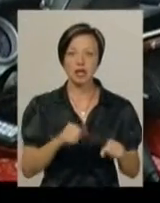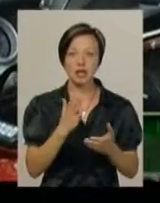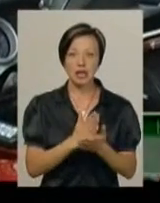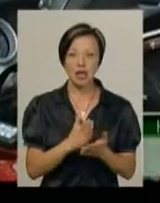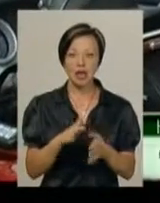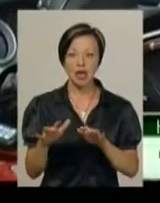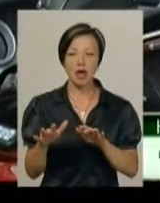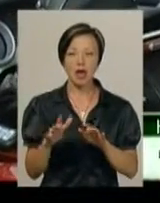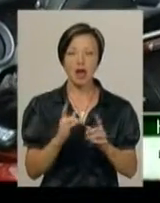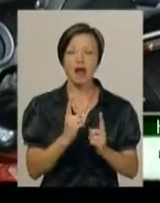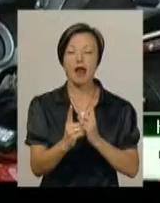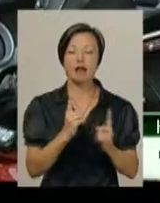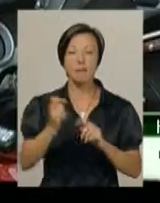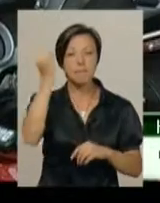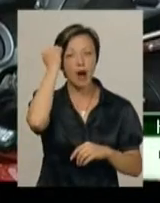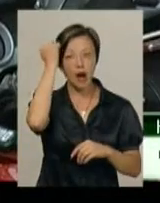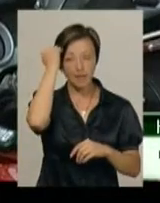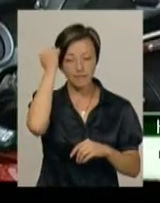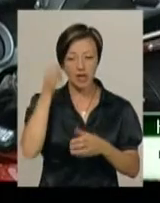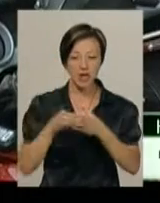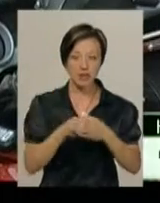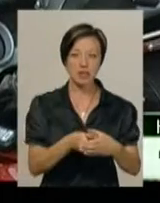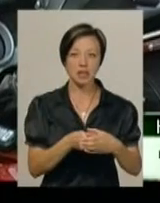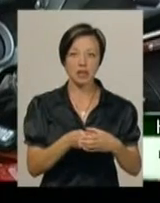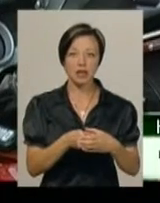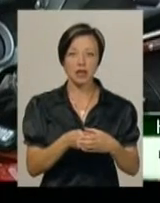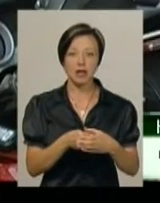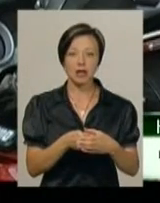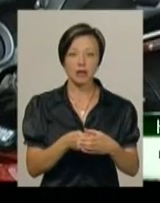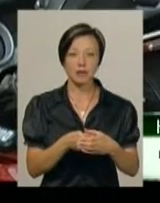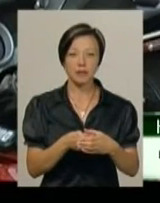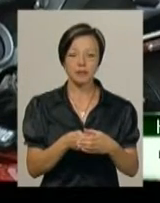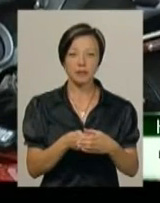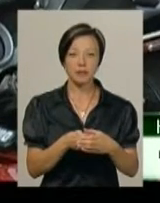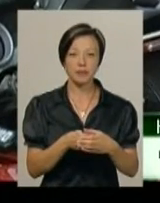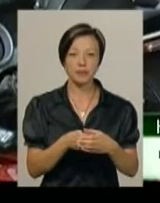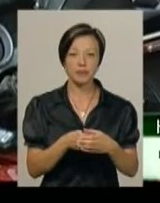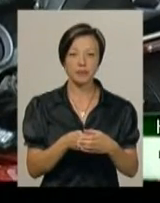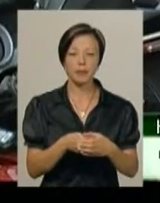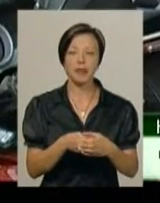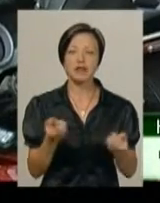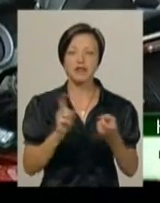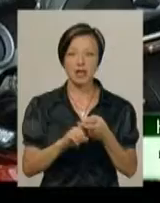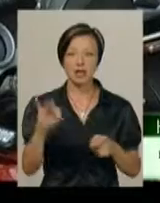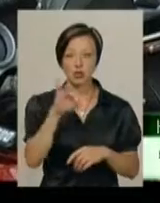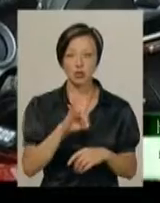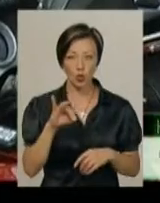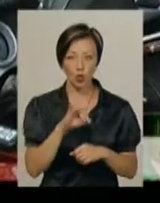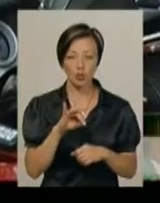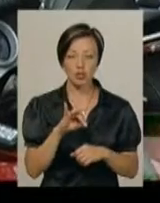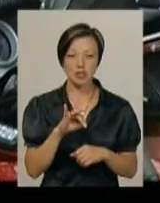рейдом по... Вони відбувають подорож по місцях пам'яті, зв'язані з історією,